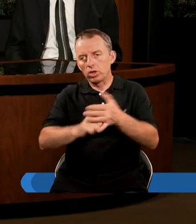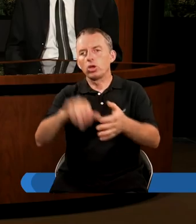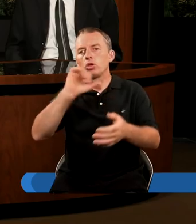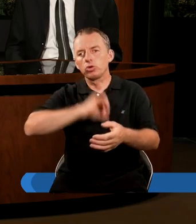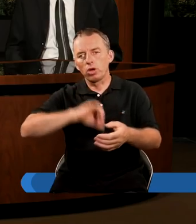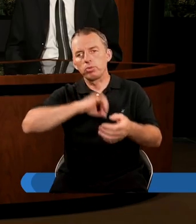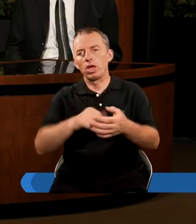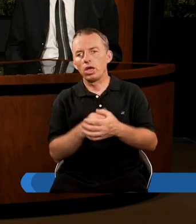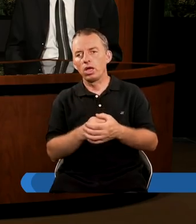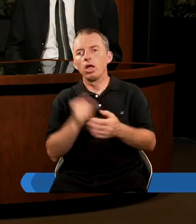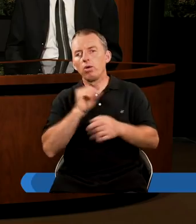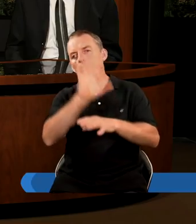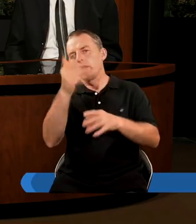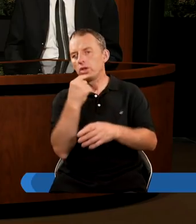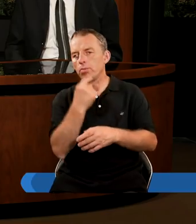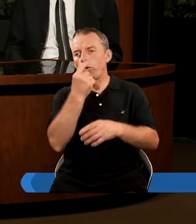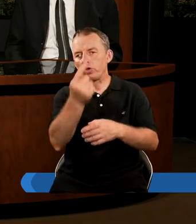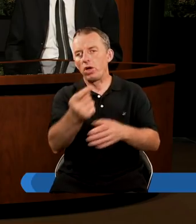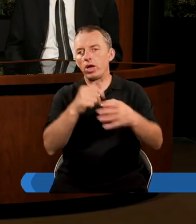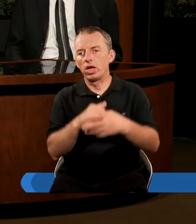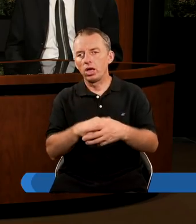Pięknie, pięknie to oddałaś.